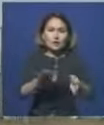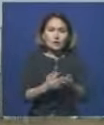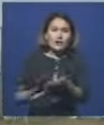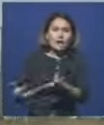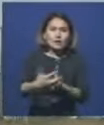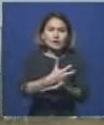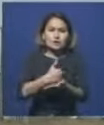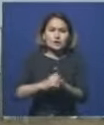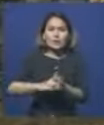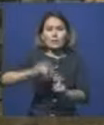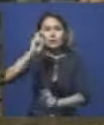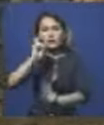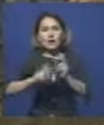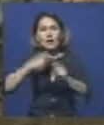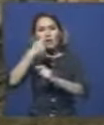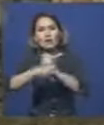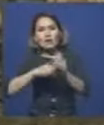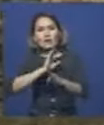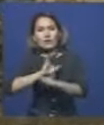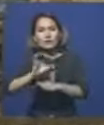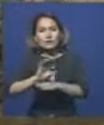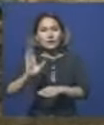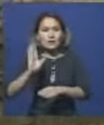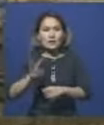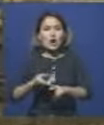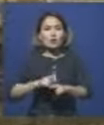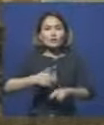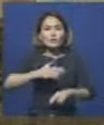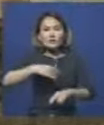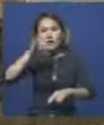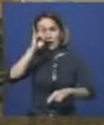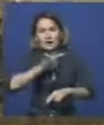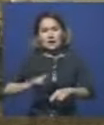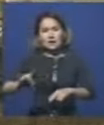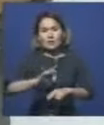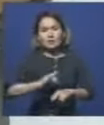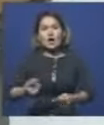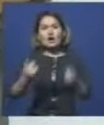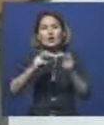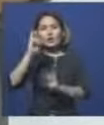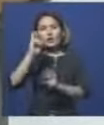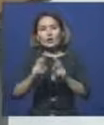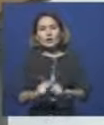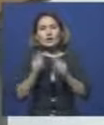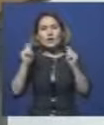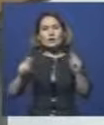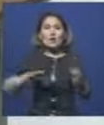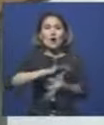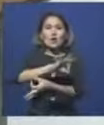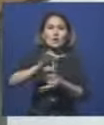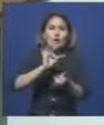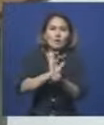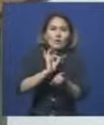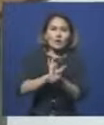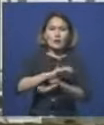бойынша өзікті мәселегі айналған. Мамандардың айтуынша түң бастаманың елімізде баламас шоқ. Өндіріст қалдықтардың барлық түрін тіпті мұнаймен